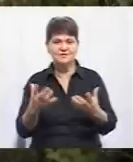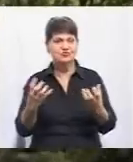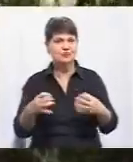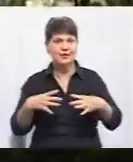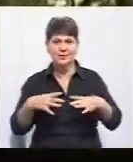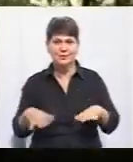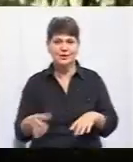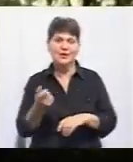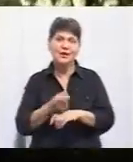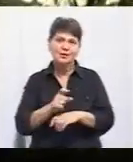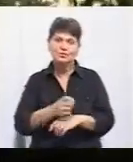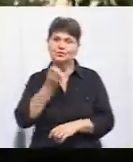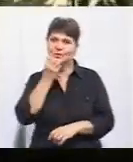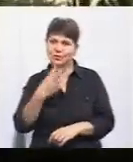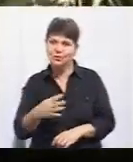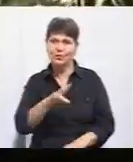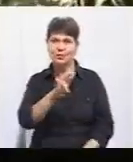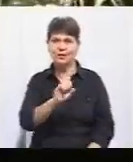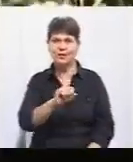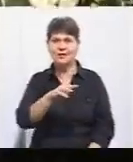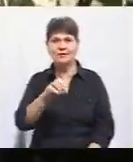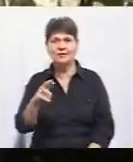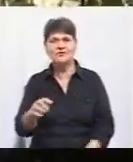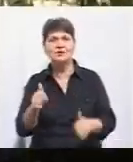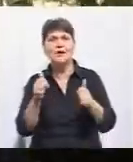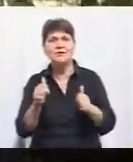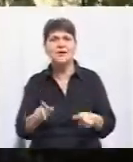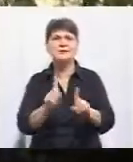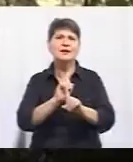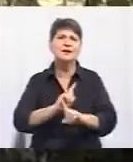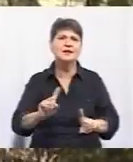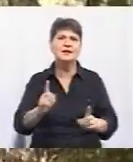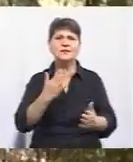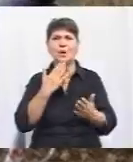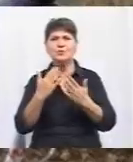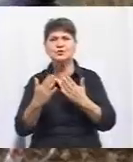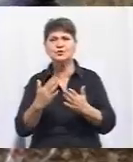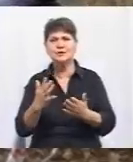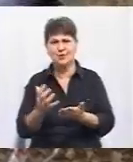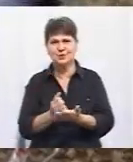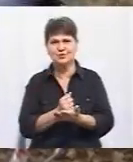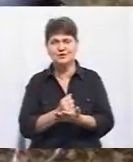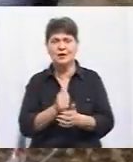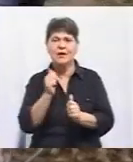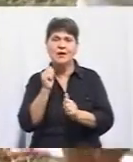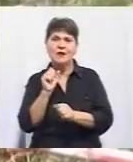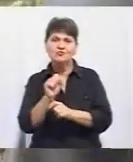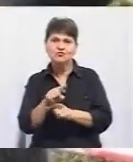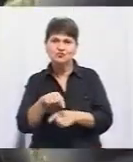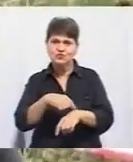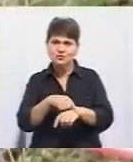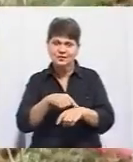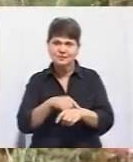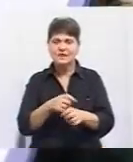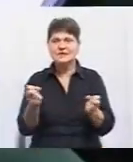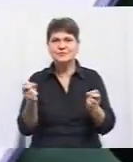було. Дуже добре. Наташа така класна, креативна, общительна. І у нас все виходить. Час виконання кожного завдання фіксують